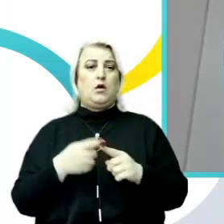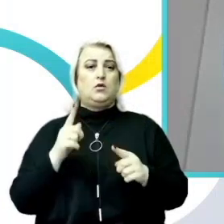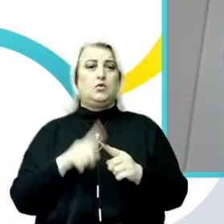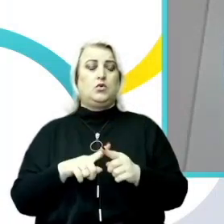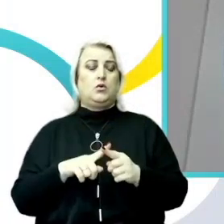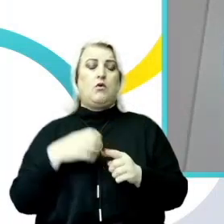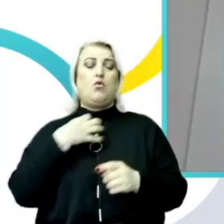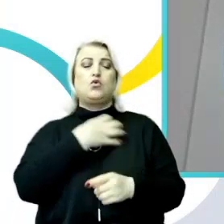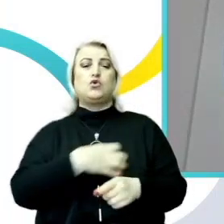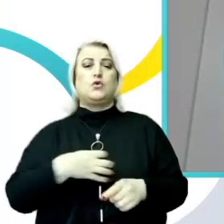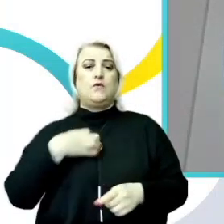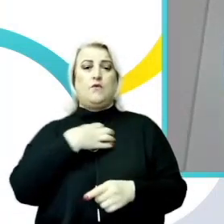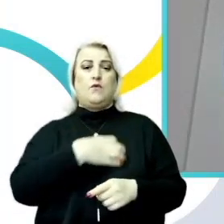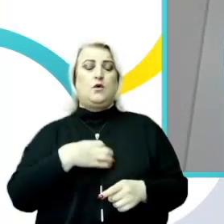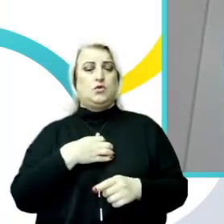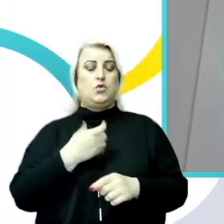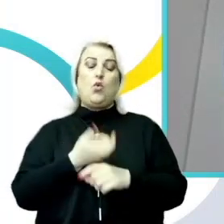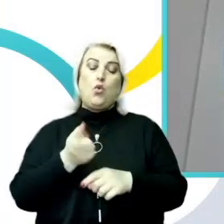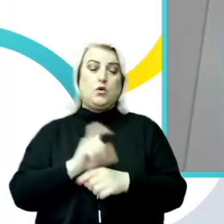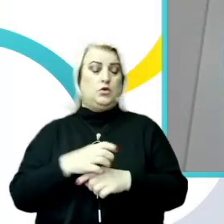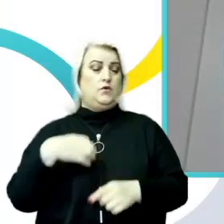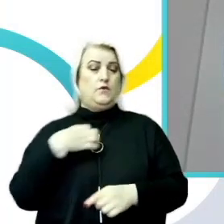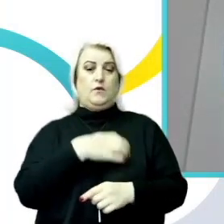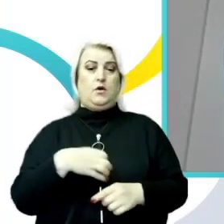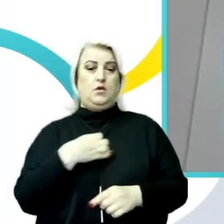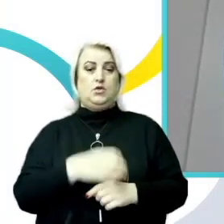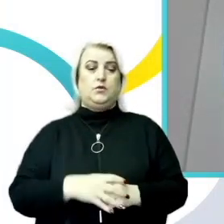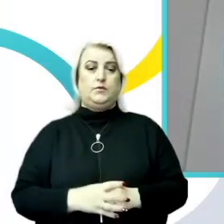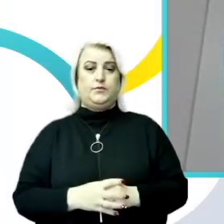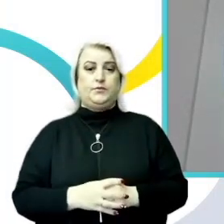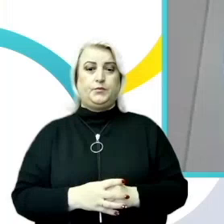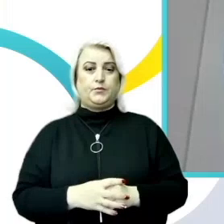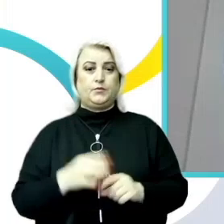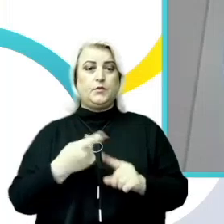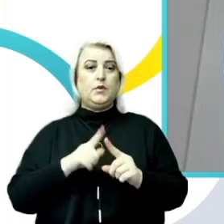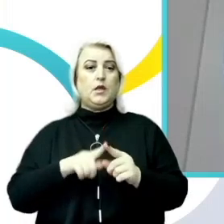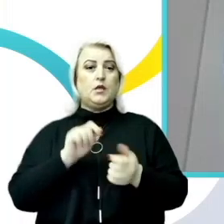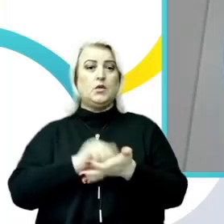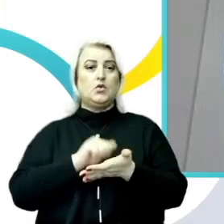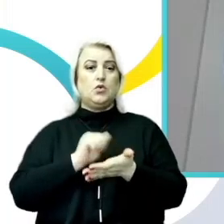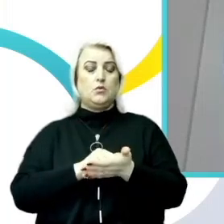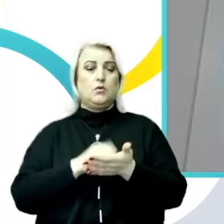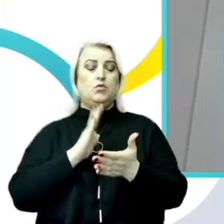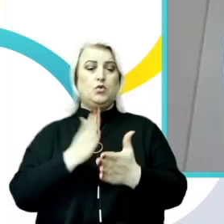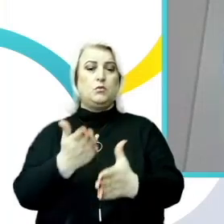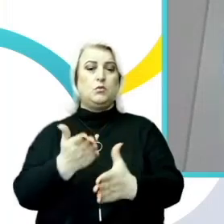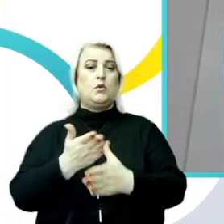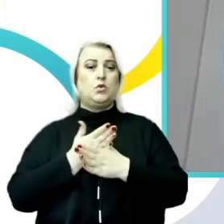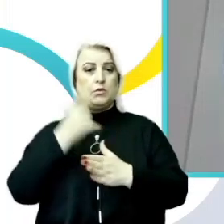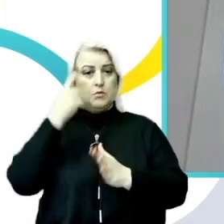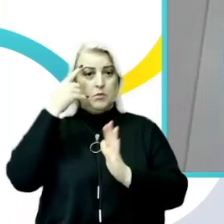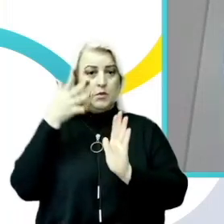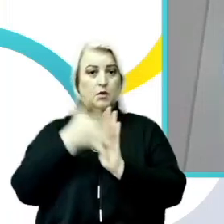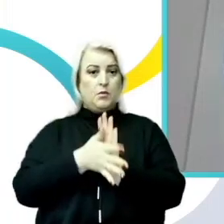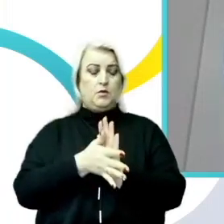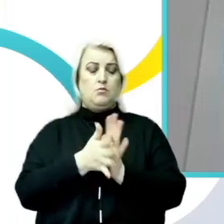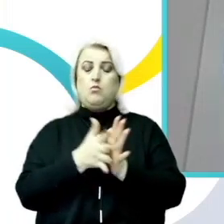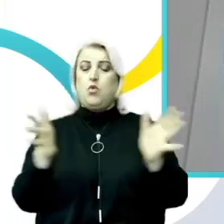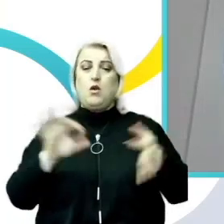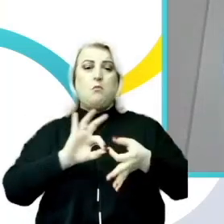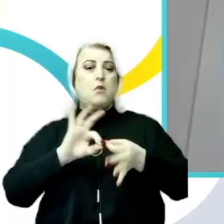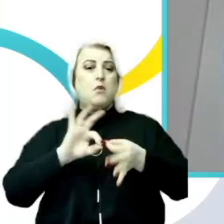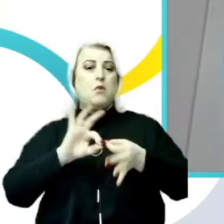o importanță deosebită. Acest document ne va ajuta să înțelegem mai în profund zime care